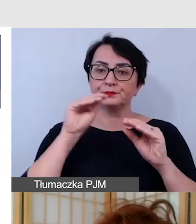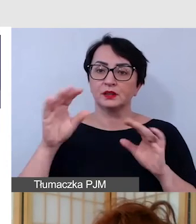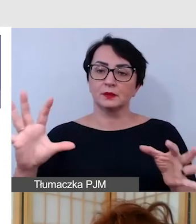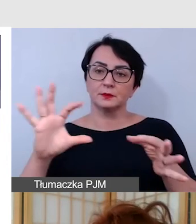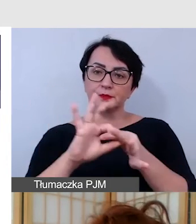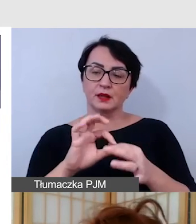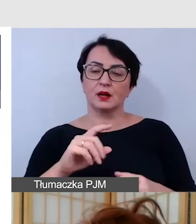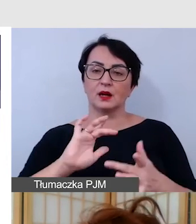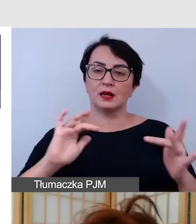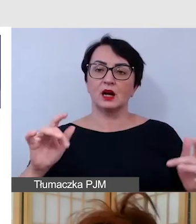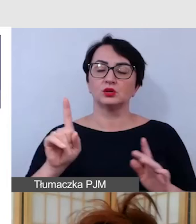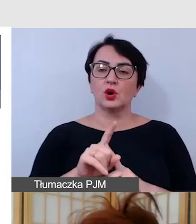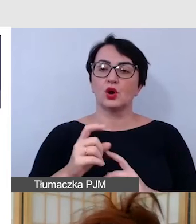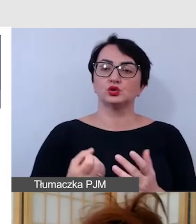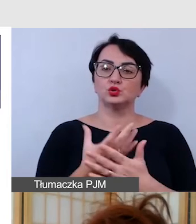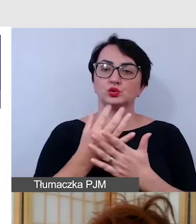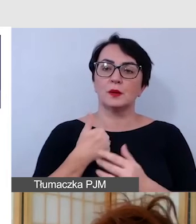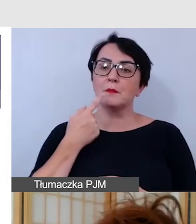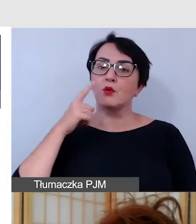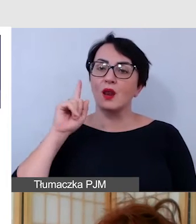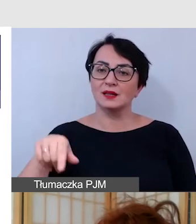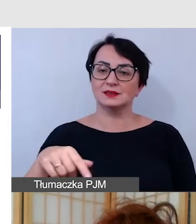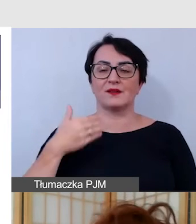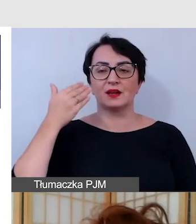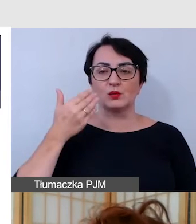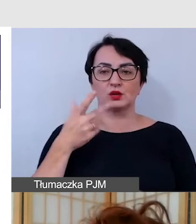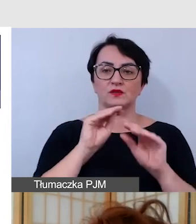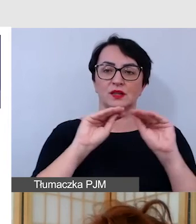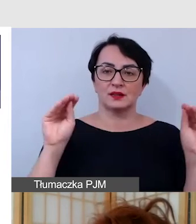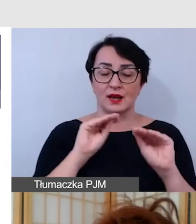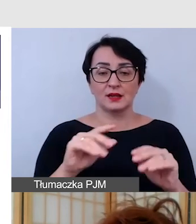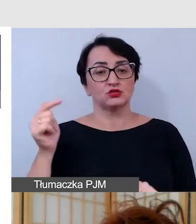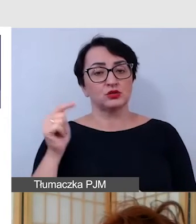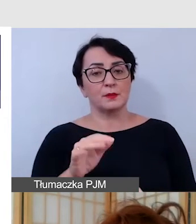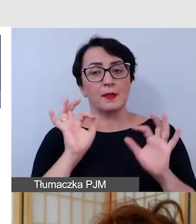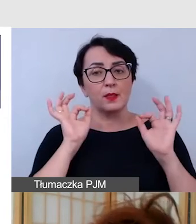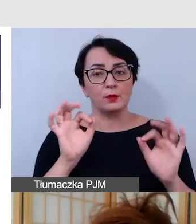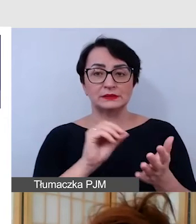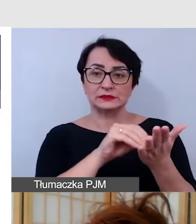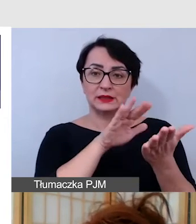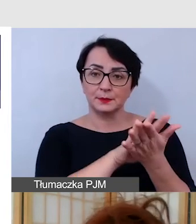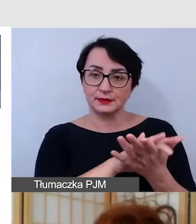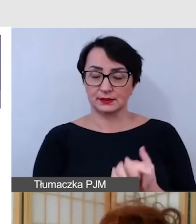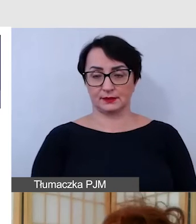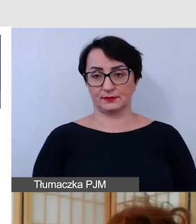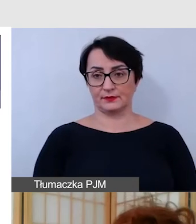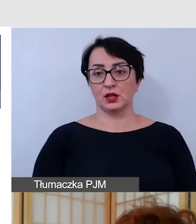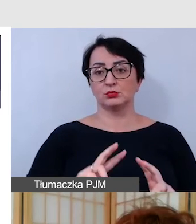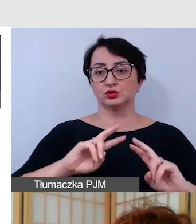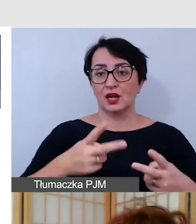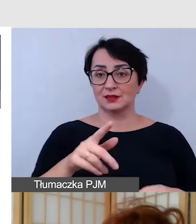polecamy, które poleca wykładowca, trener i należy je poprawnie zapisać w przekazywanych